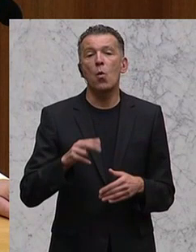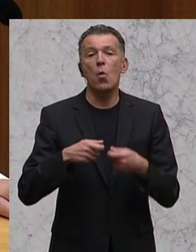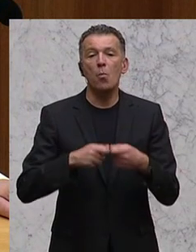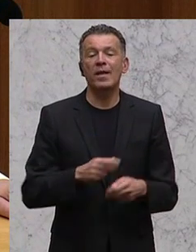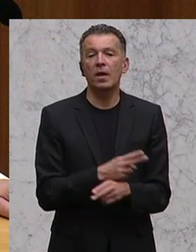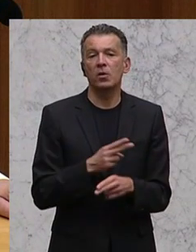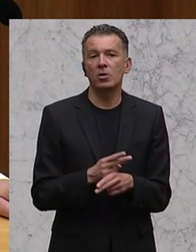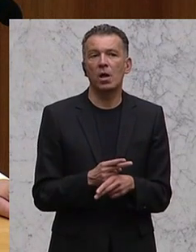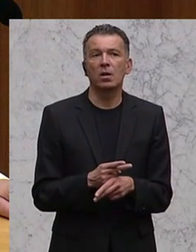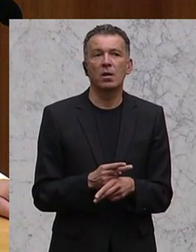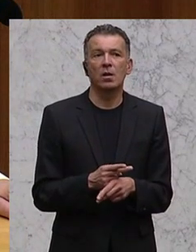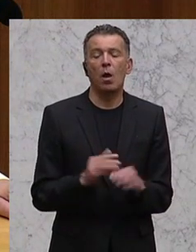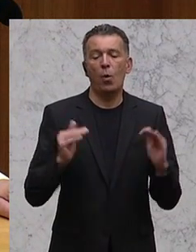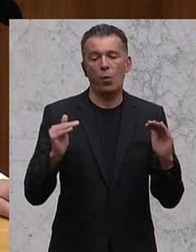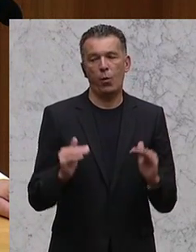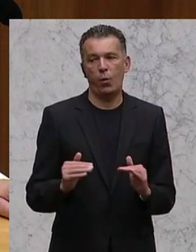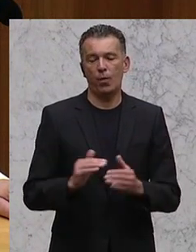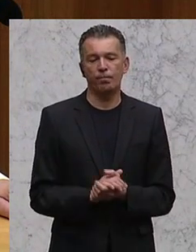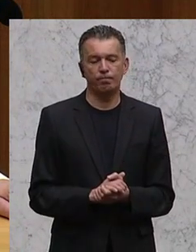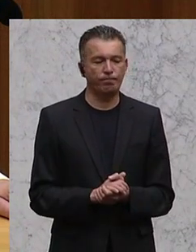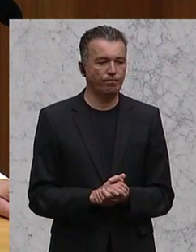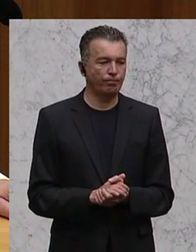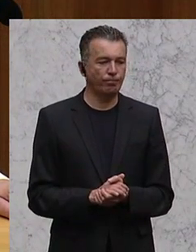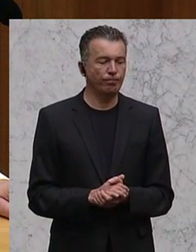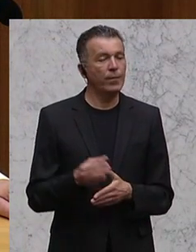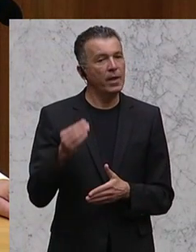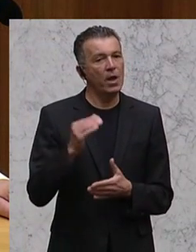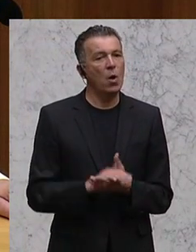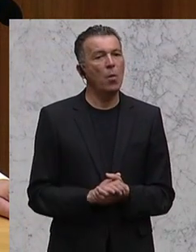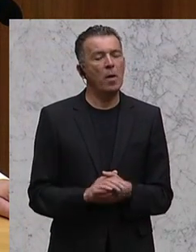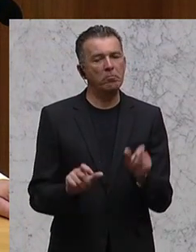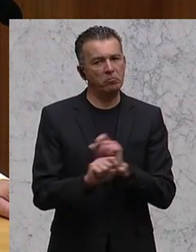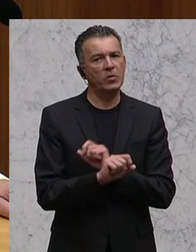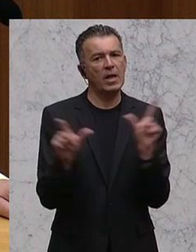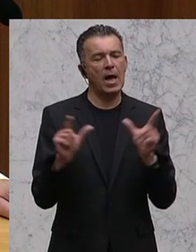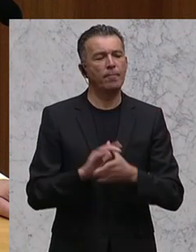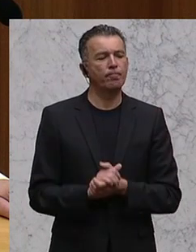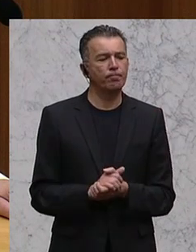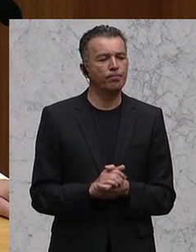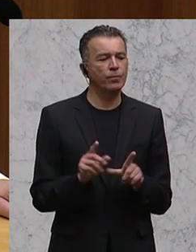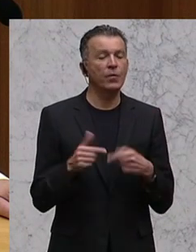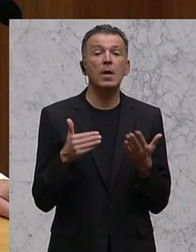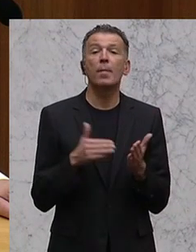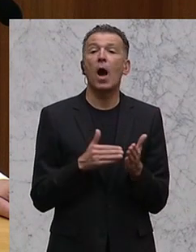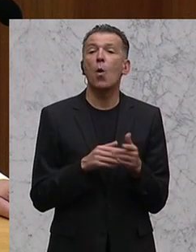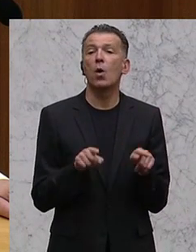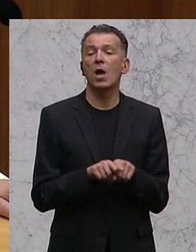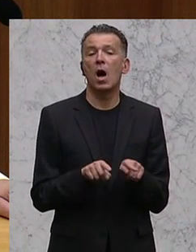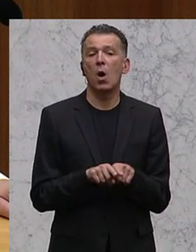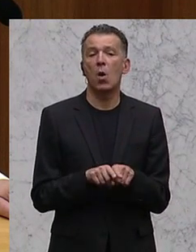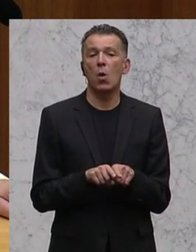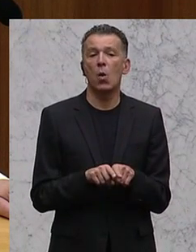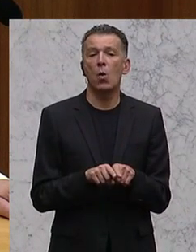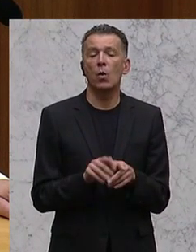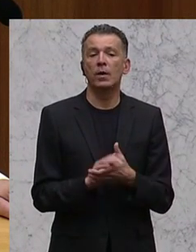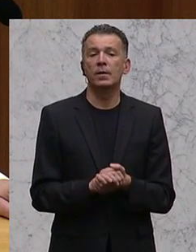Mitgliedstaaten auf die Dauer sinkt. Im Großen und Ganzen, glaube ich, ist eines klar, wir brauchen auch keine